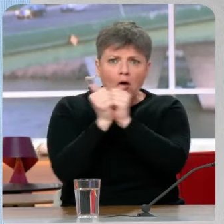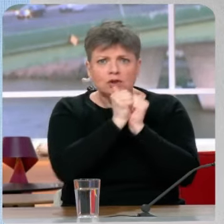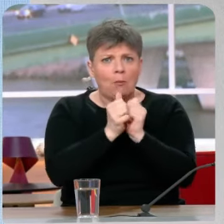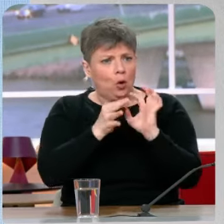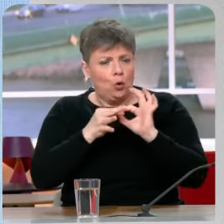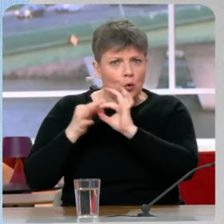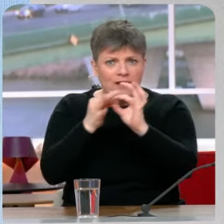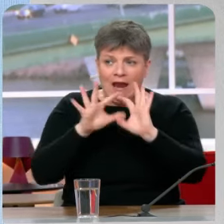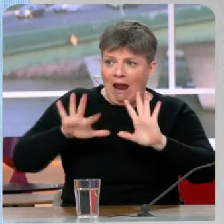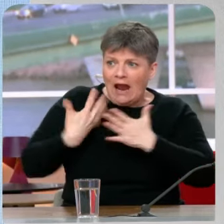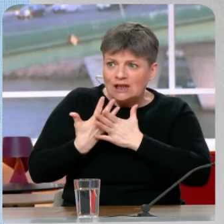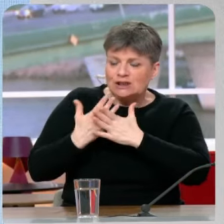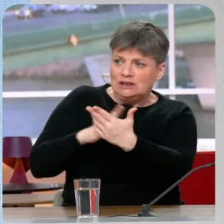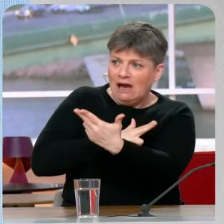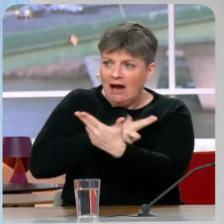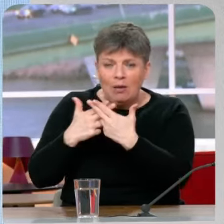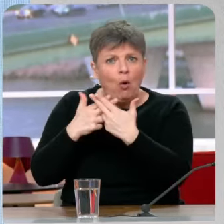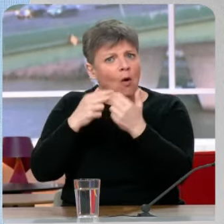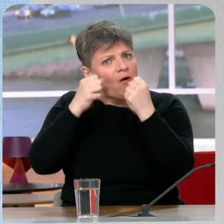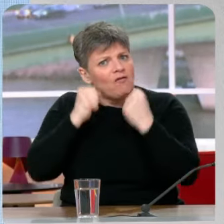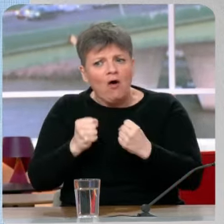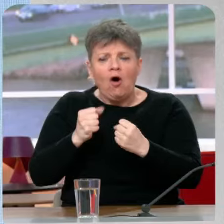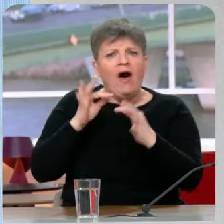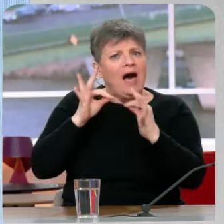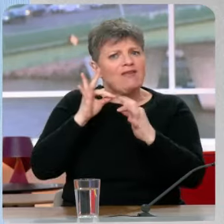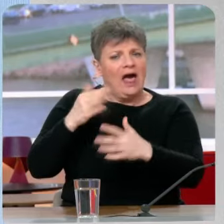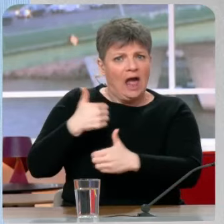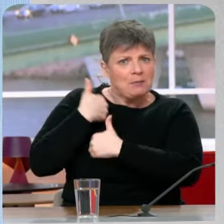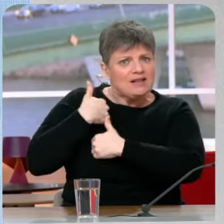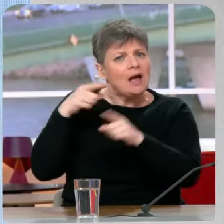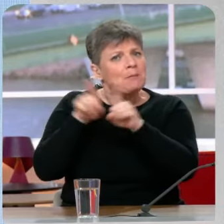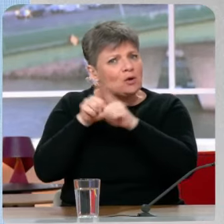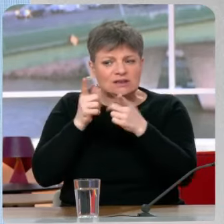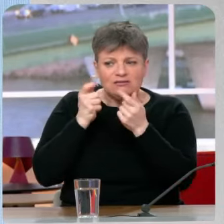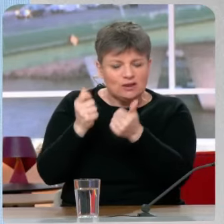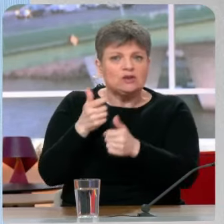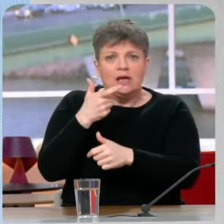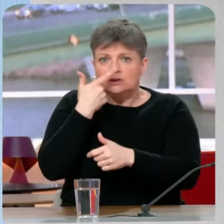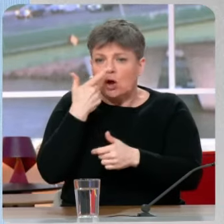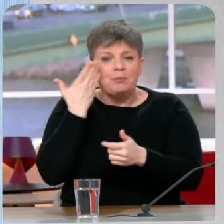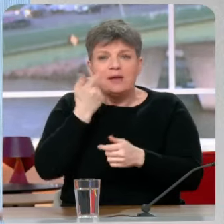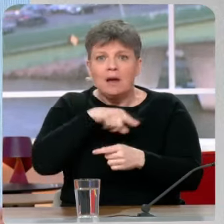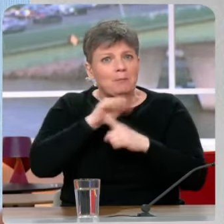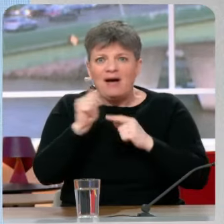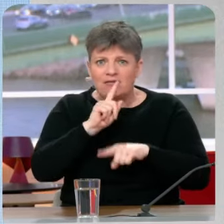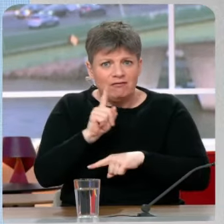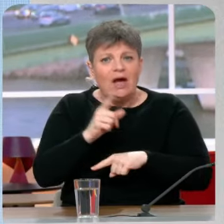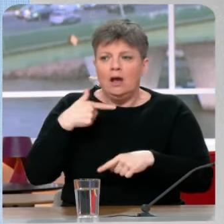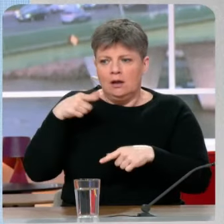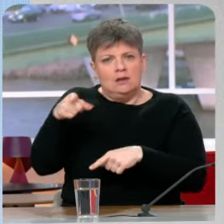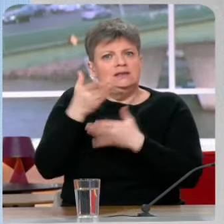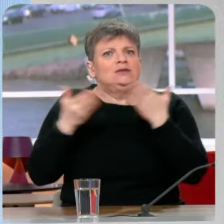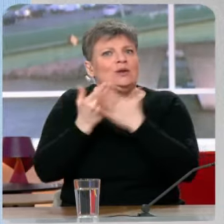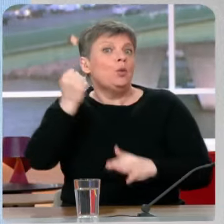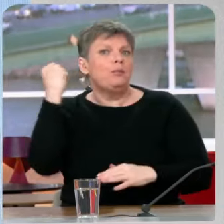sur le plan militaire et financier, je pense que la situation serait bien pire aujourd'hui en Ukraine qu'elle ne l'est. Elle est évidemment dramatique,